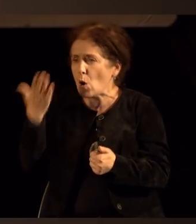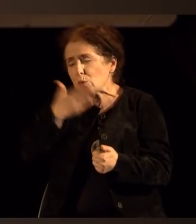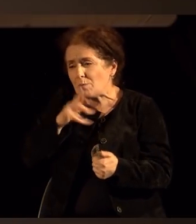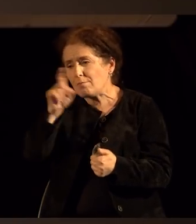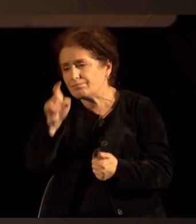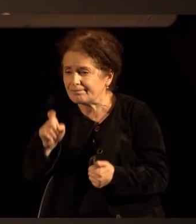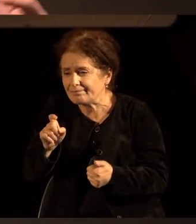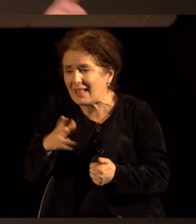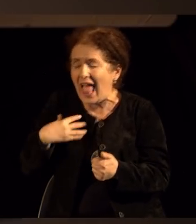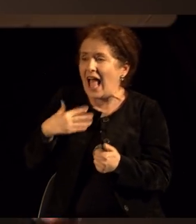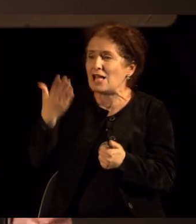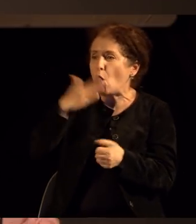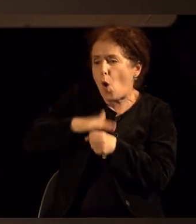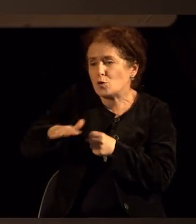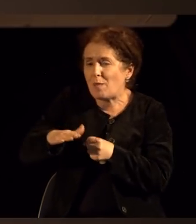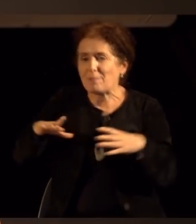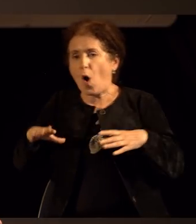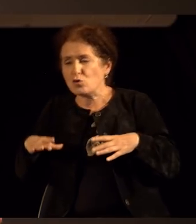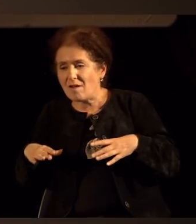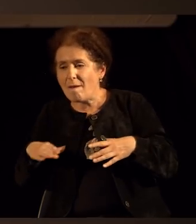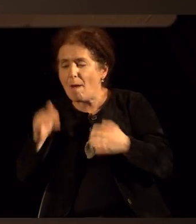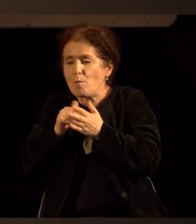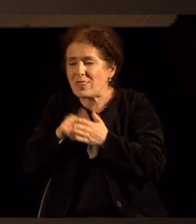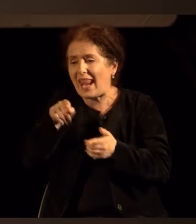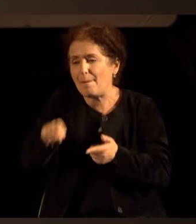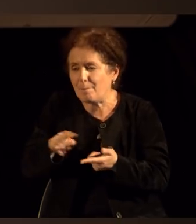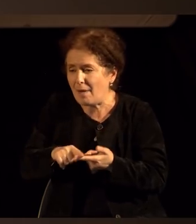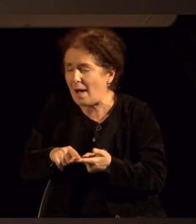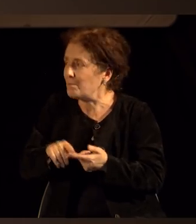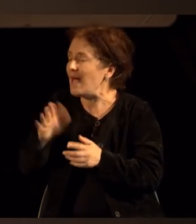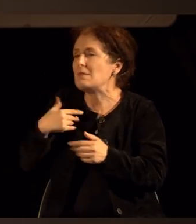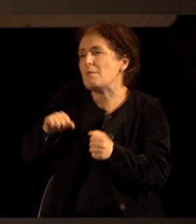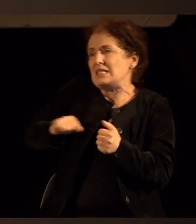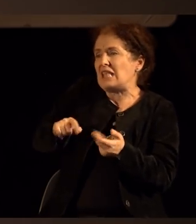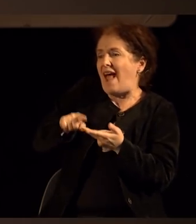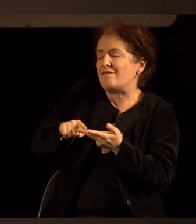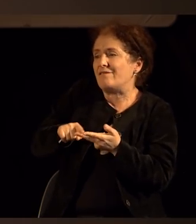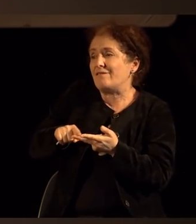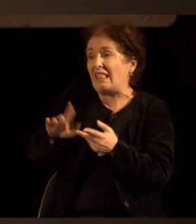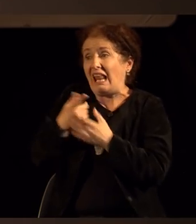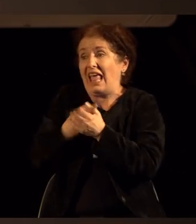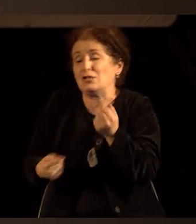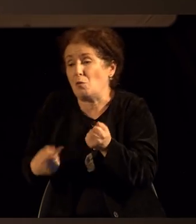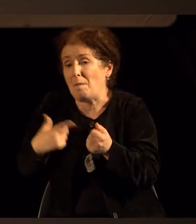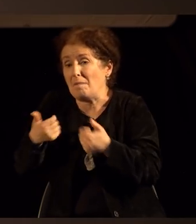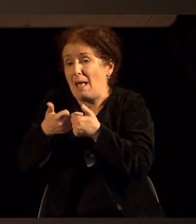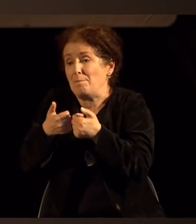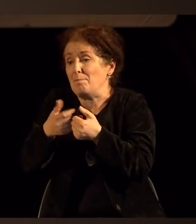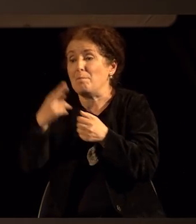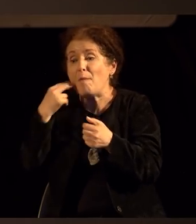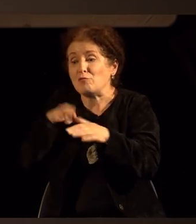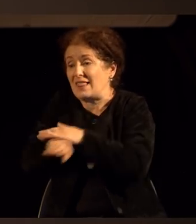успееме да ја оствариме и уживаме потребата, пото имаме страф да не ја изгубиме желбата,